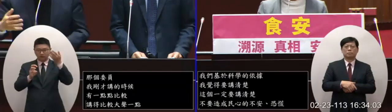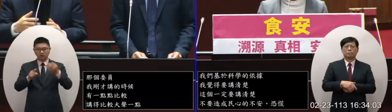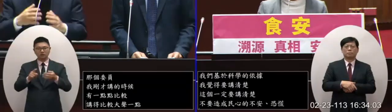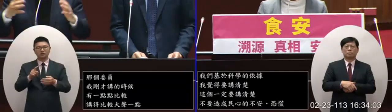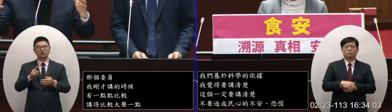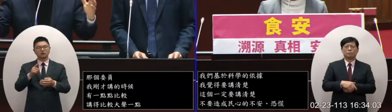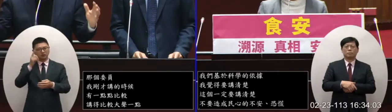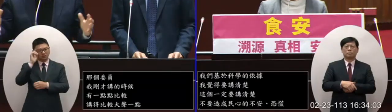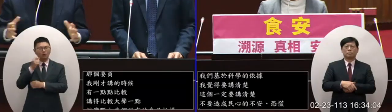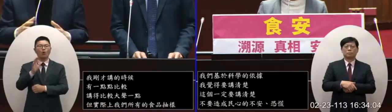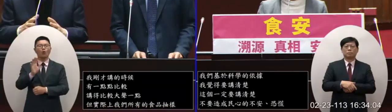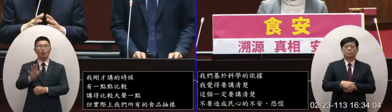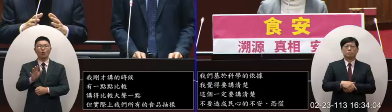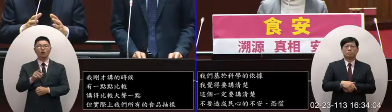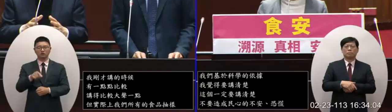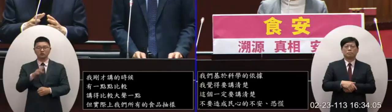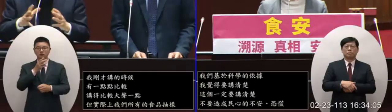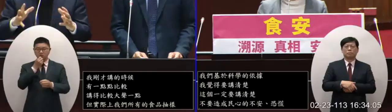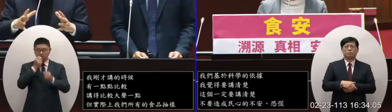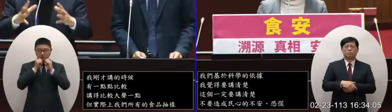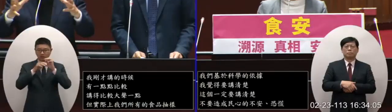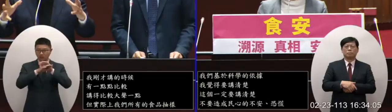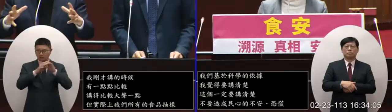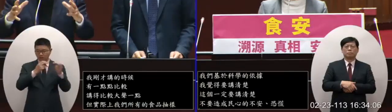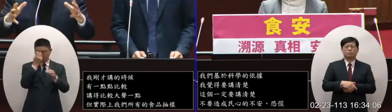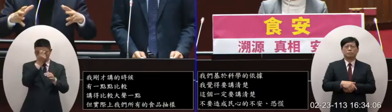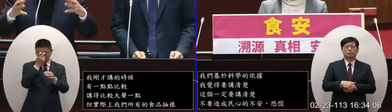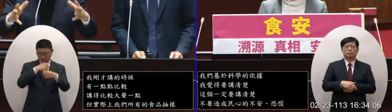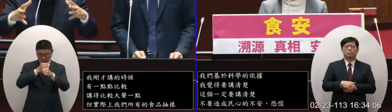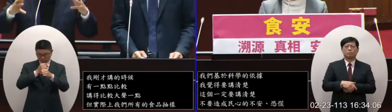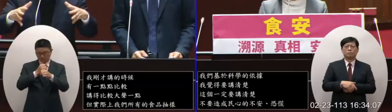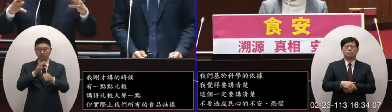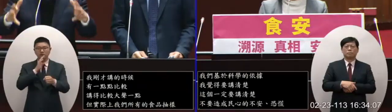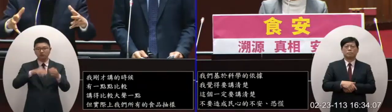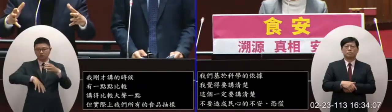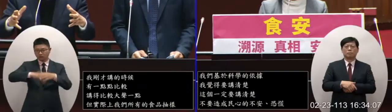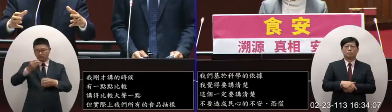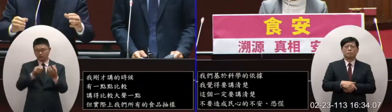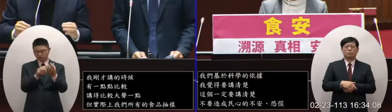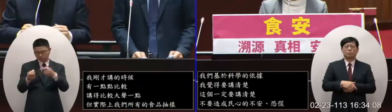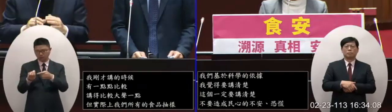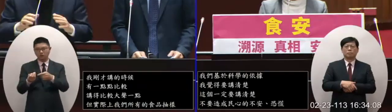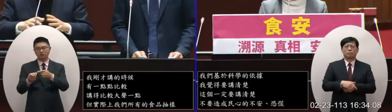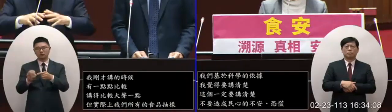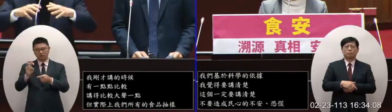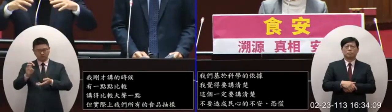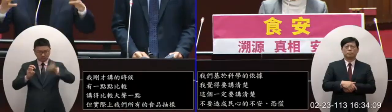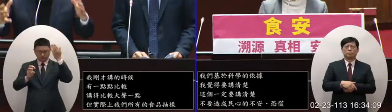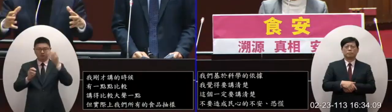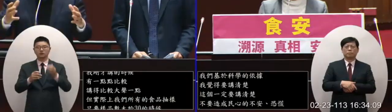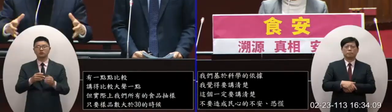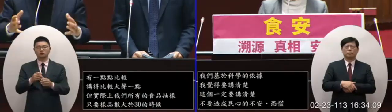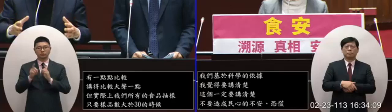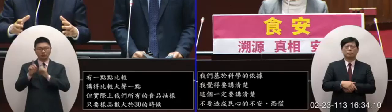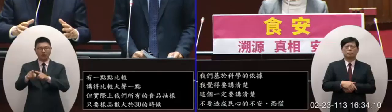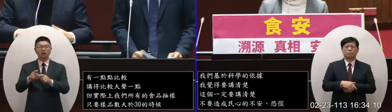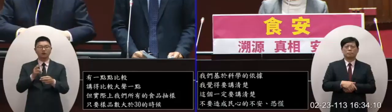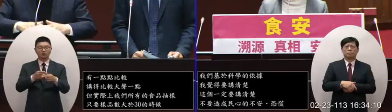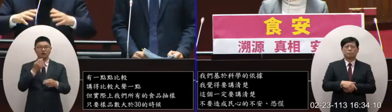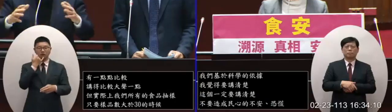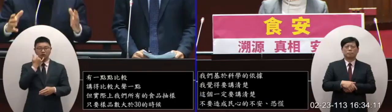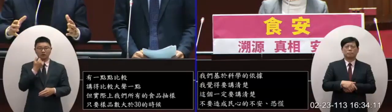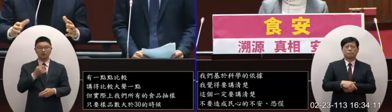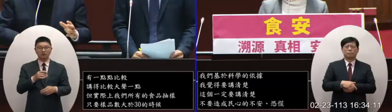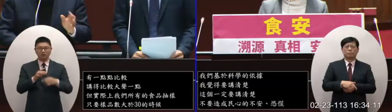性這就是一般的食安檢查的時候就用抽樣來檢查那沒有一個食安的檢查